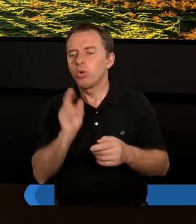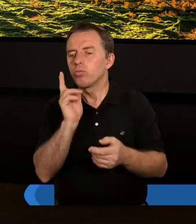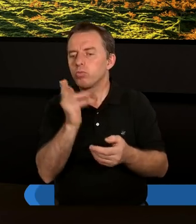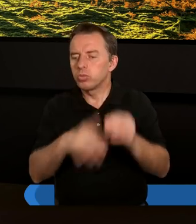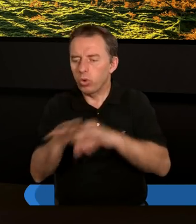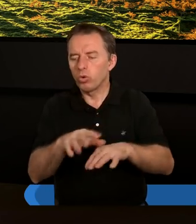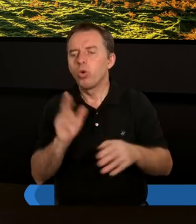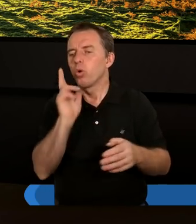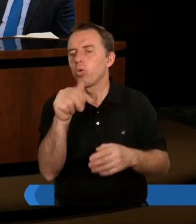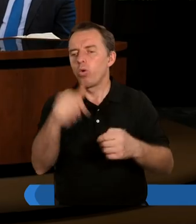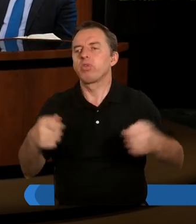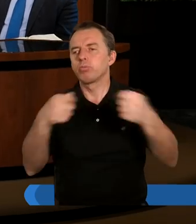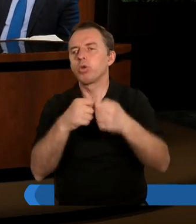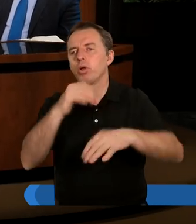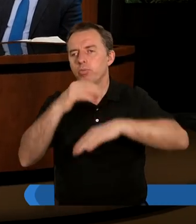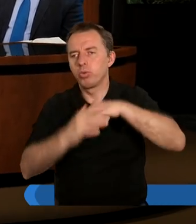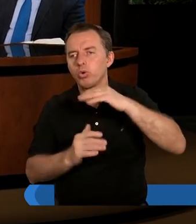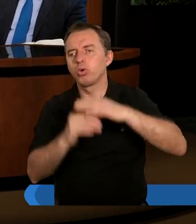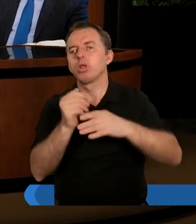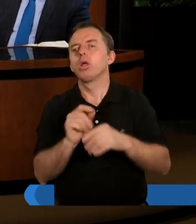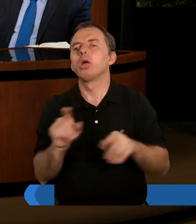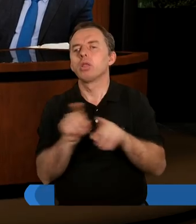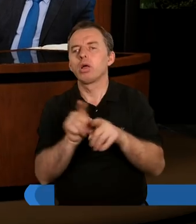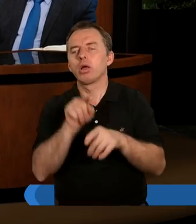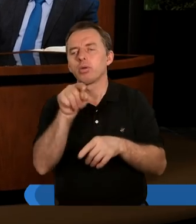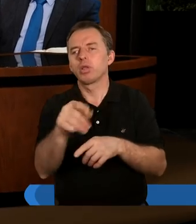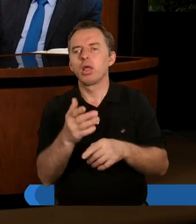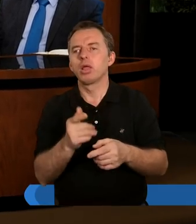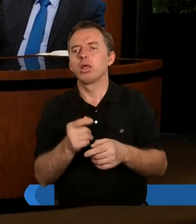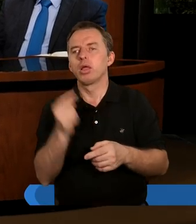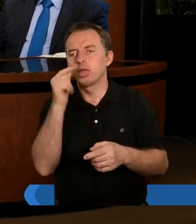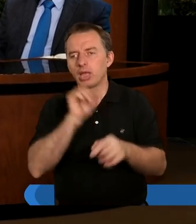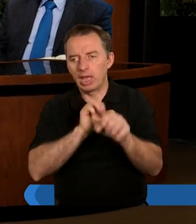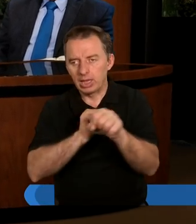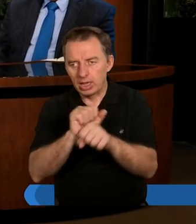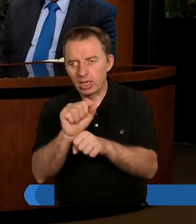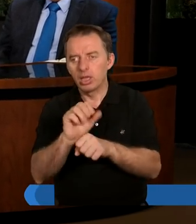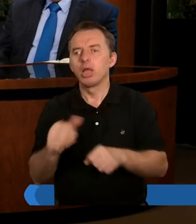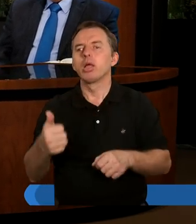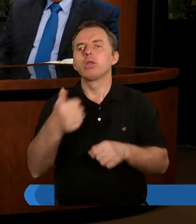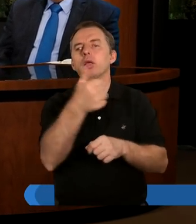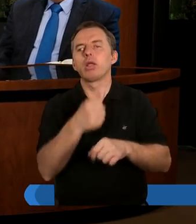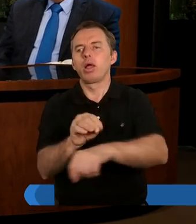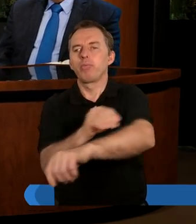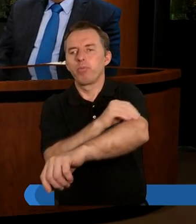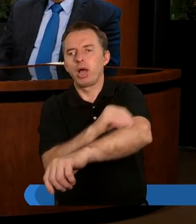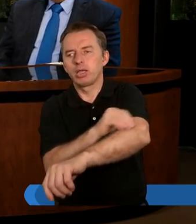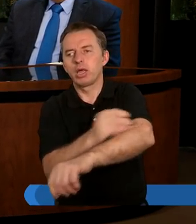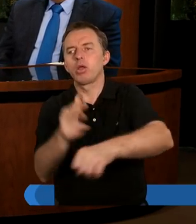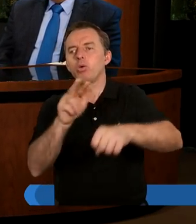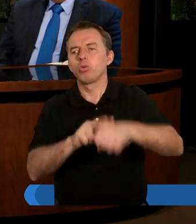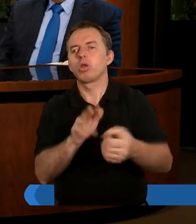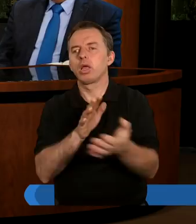wspólnemu pożytkowi. Że warto tylko dodać jeszcze to, że no niestety jesteśmy zrobieni z materiału, który został